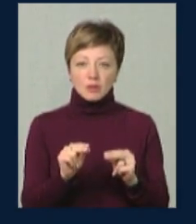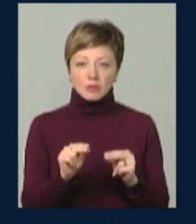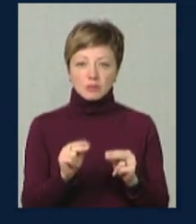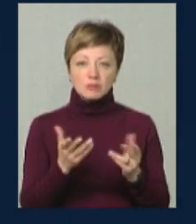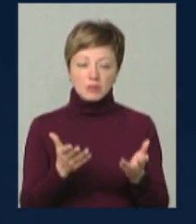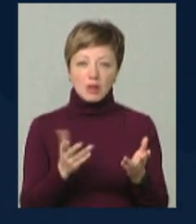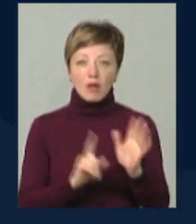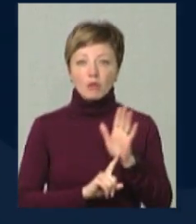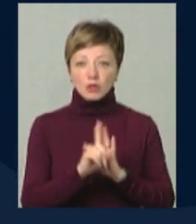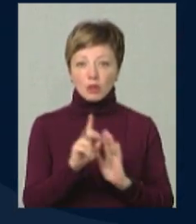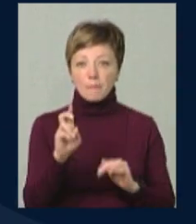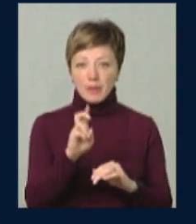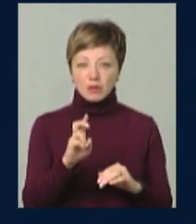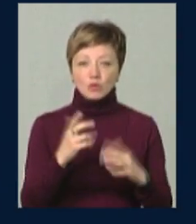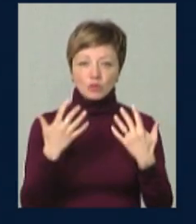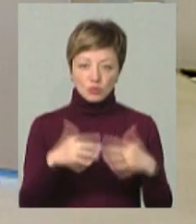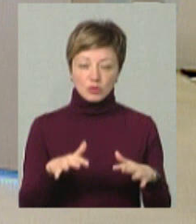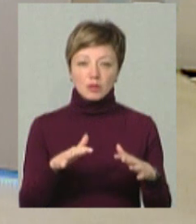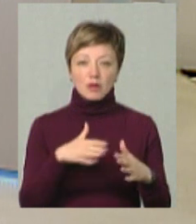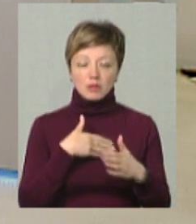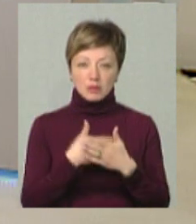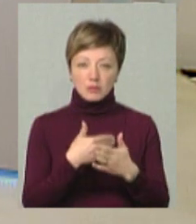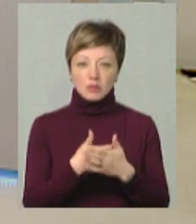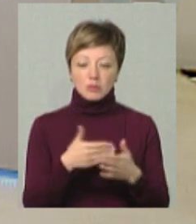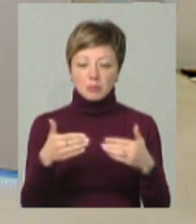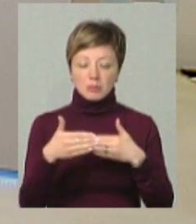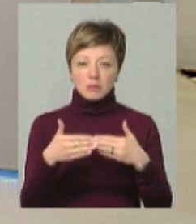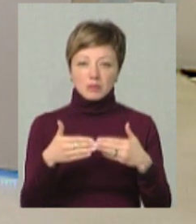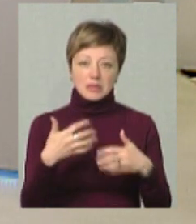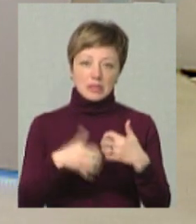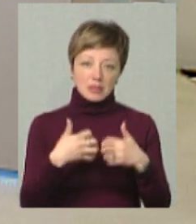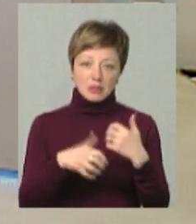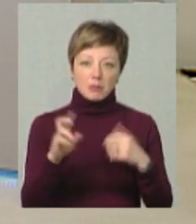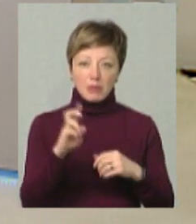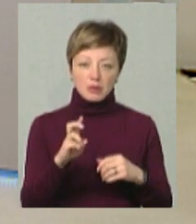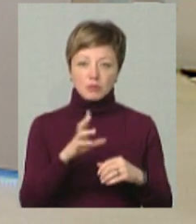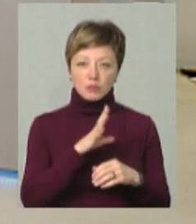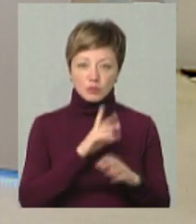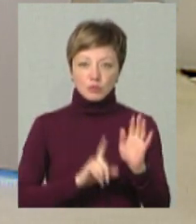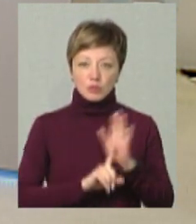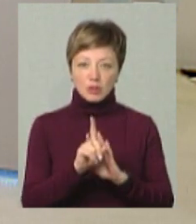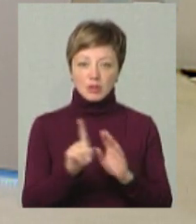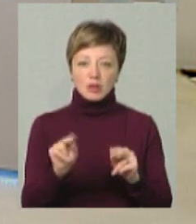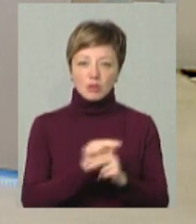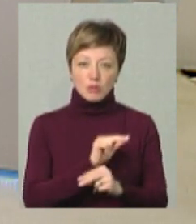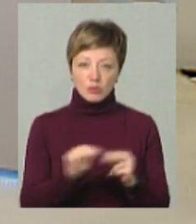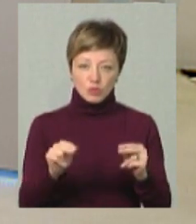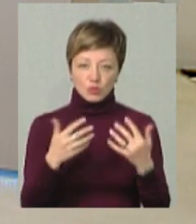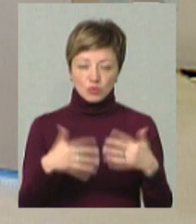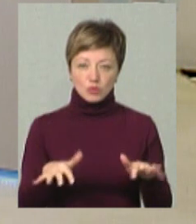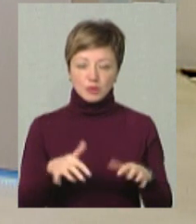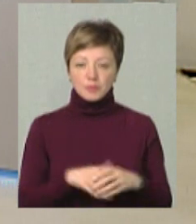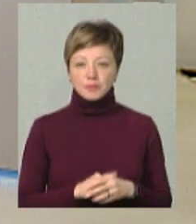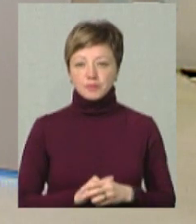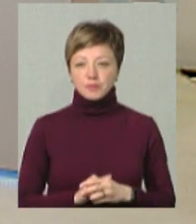на початку березня ми розпочали, якби, активно, на початку, ближче десь до середини березня, розпочали активний, скажімо так, ремонт,